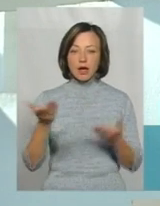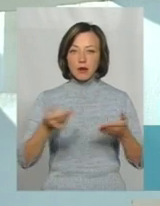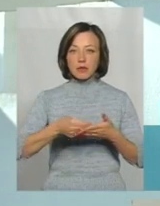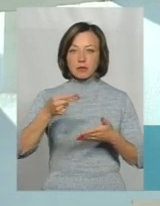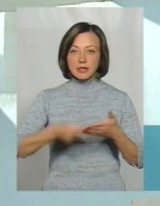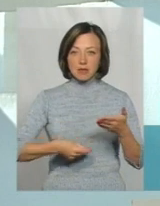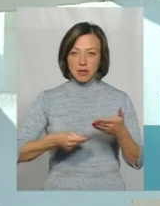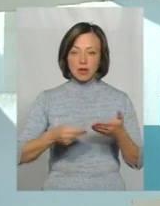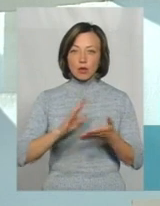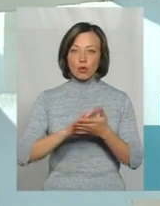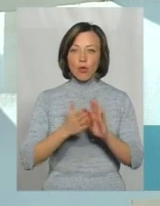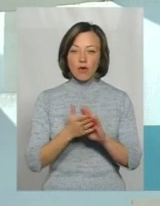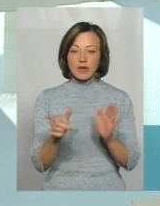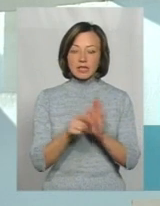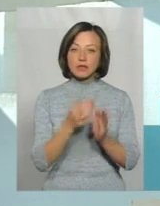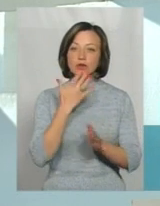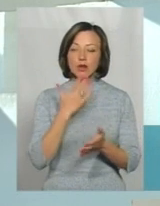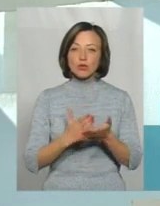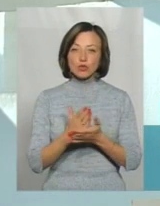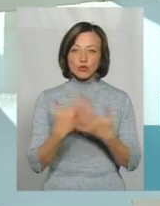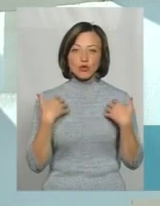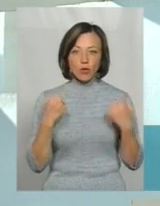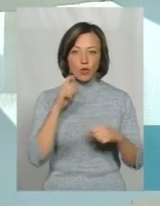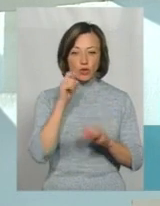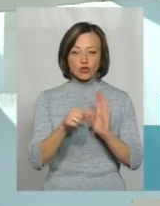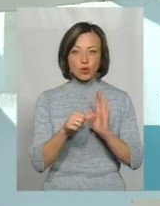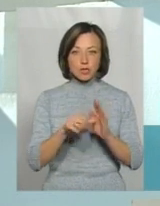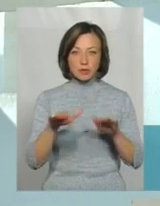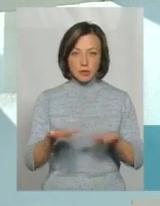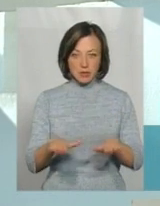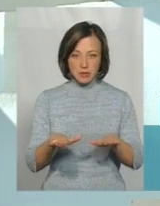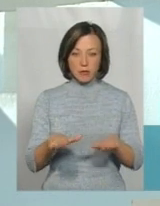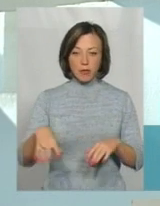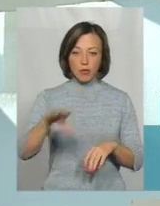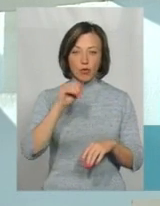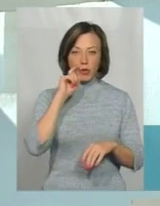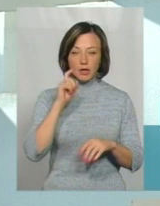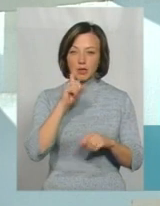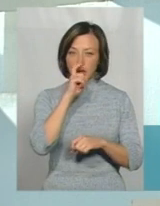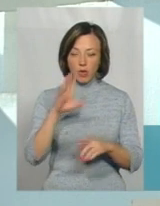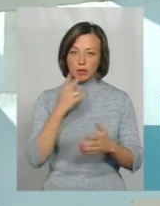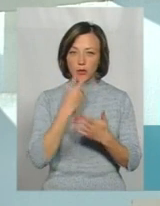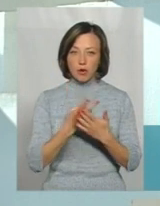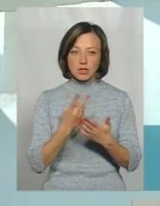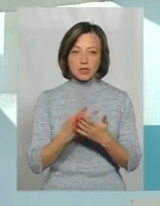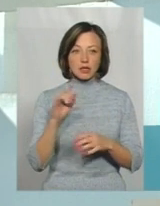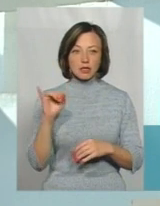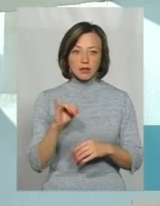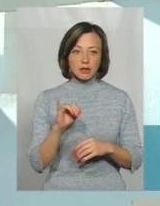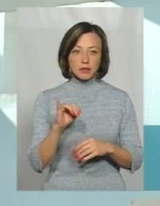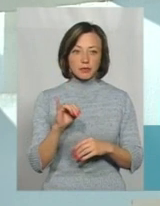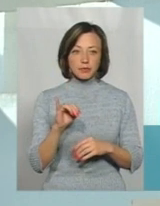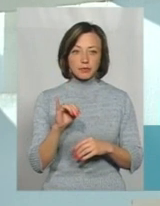договор із Національною службою здоров'я України. Тобто, шосте місце, якщо брати по Україні, це є досить непоганий показник. І